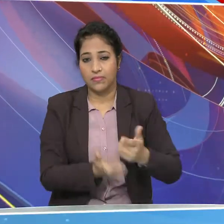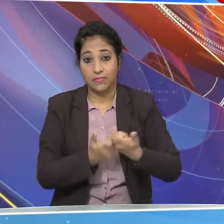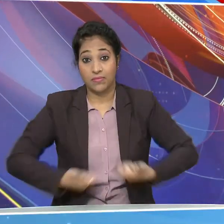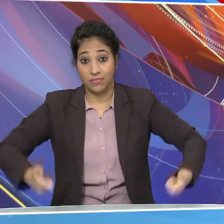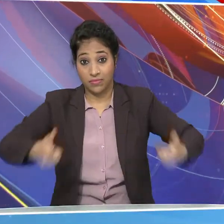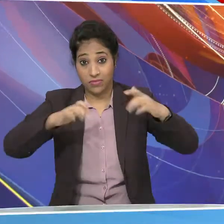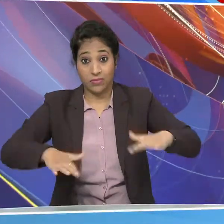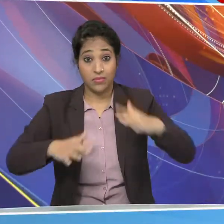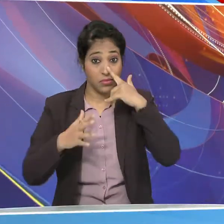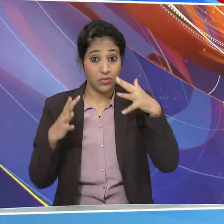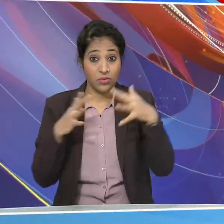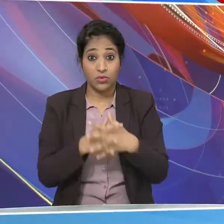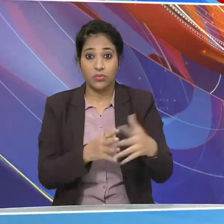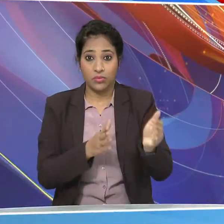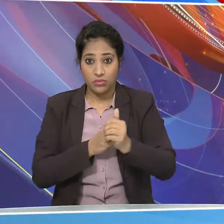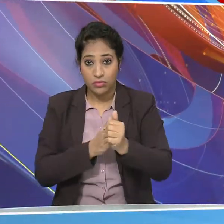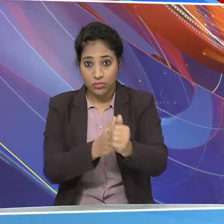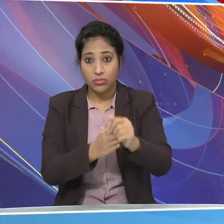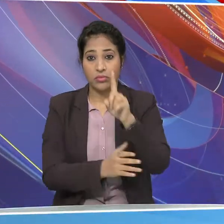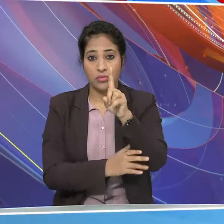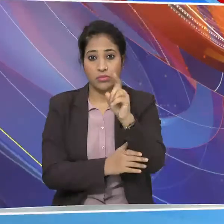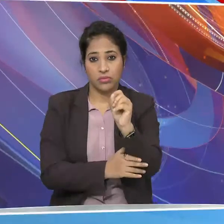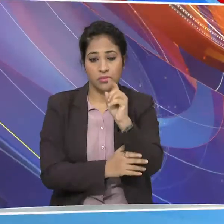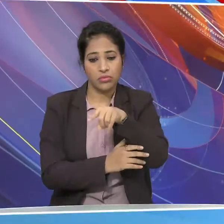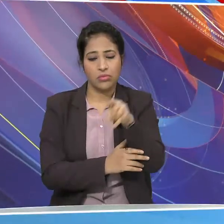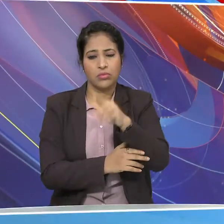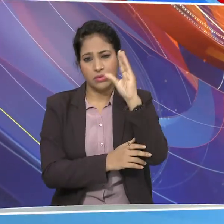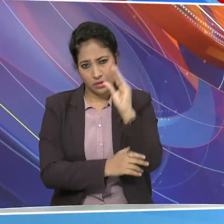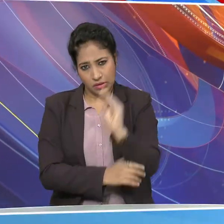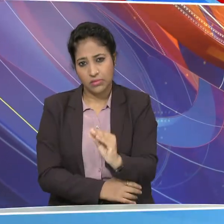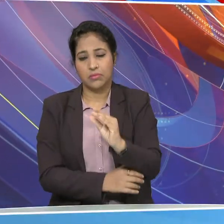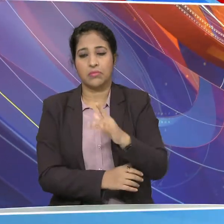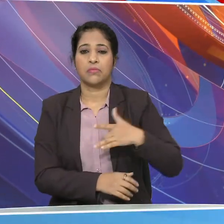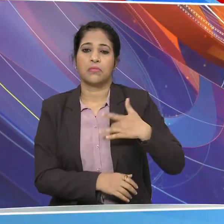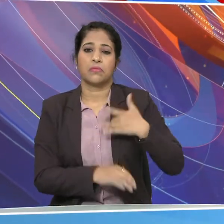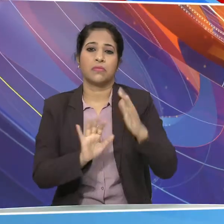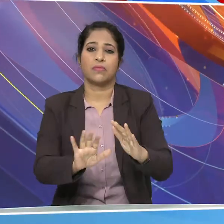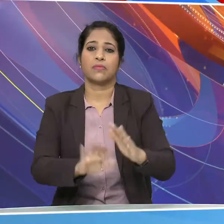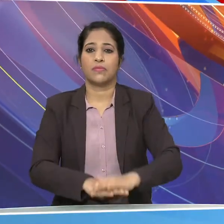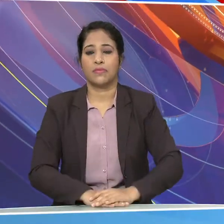सभाव में महिलाओं का प्रतृद्व दस प्रतिशत से भी कम है